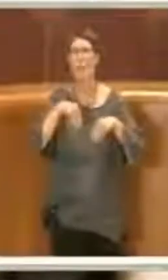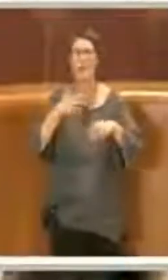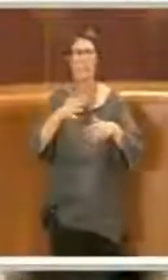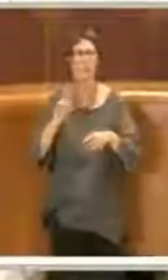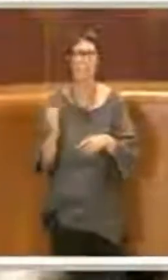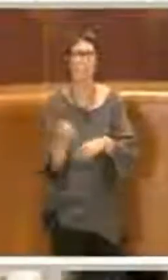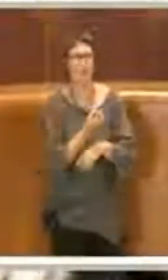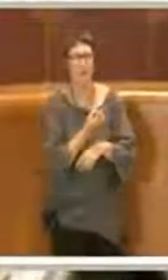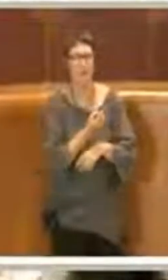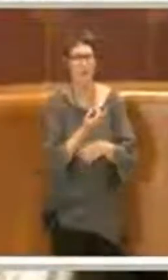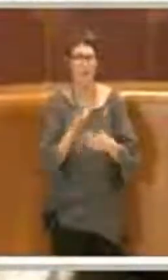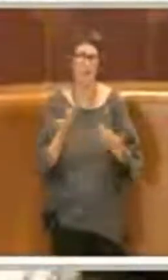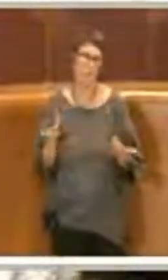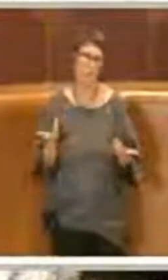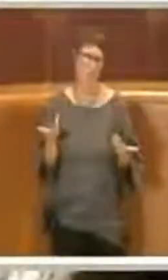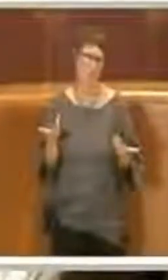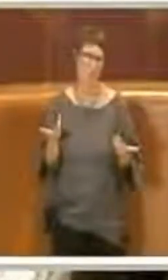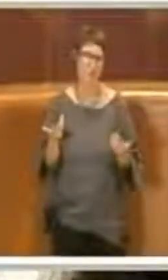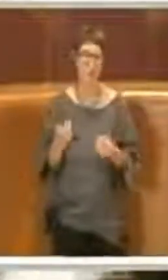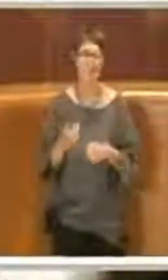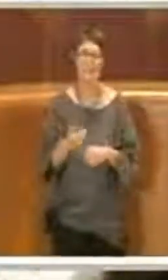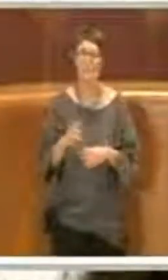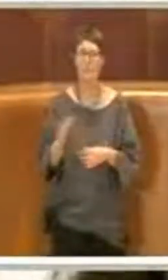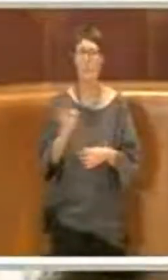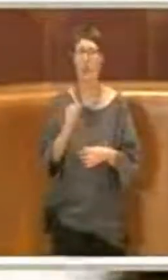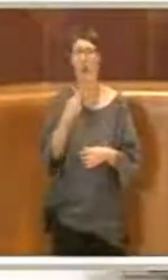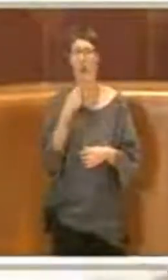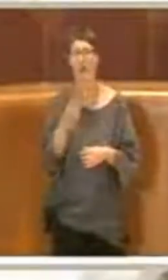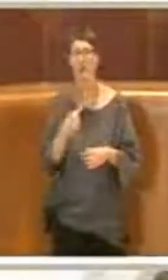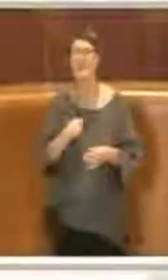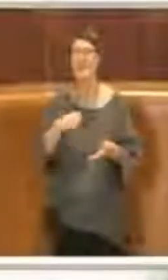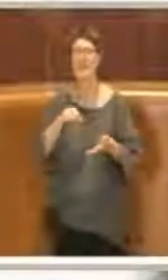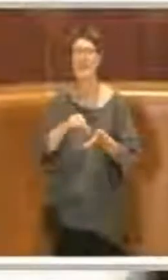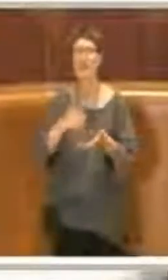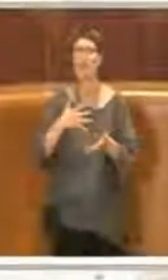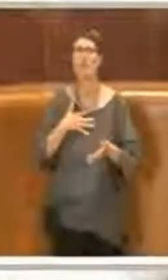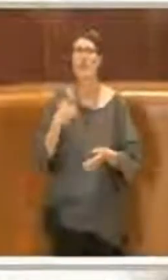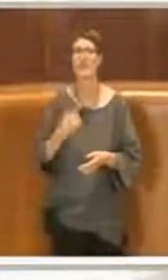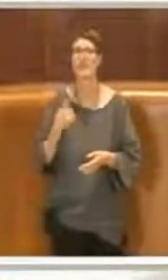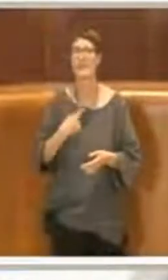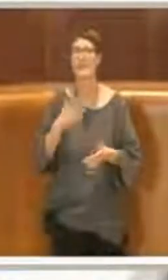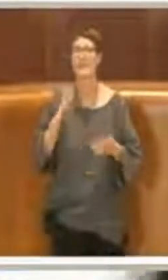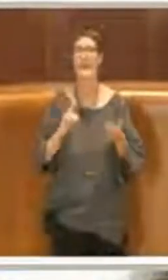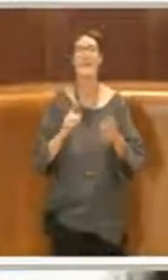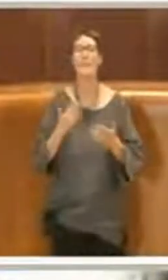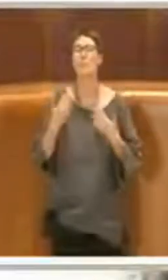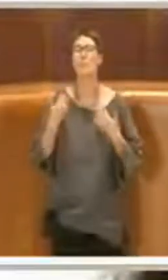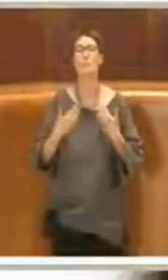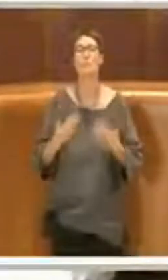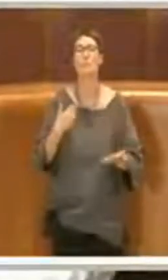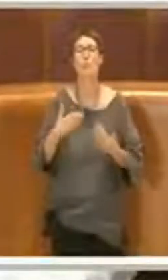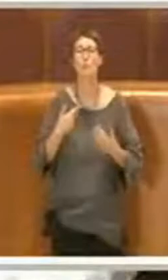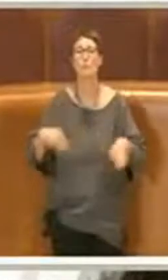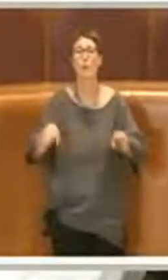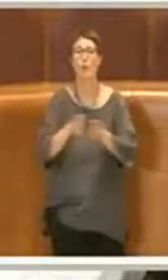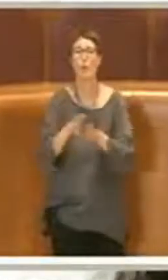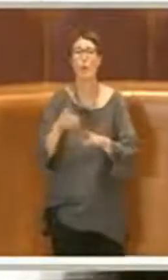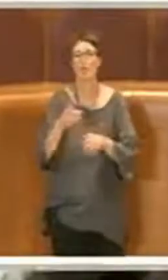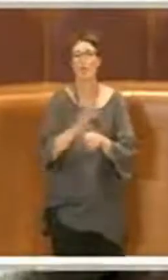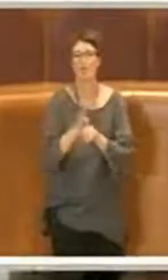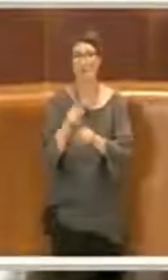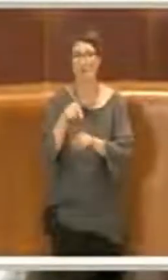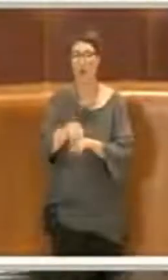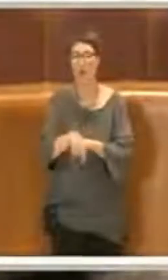centri anziani sono stati i primi ad essere chiusi per il Covid. È per forza, erano i soggetti più a rischio, è ovvio che ci siamo